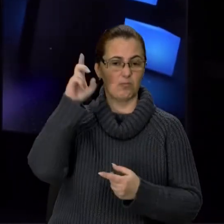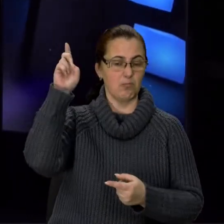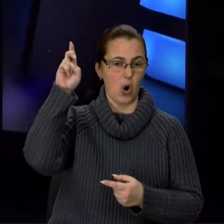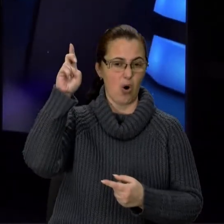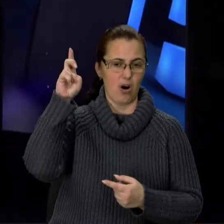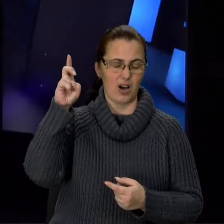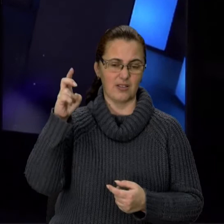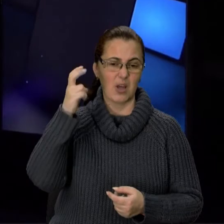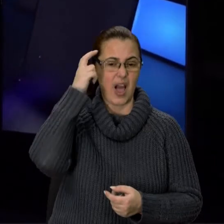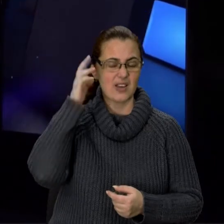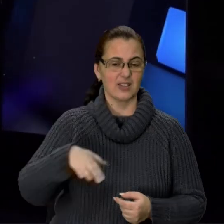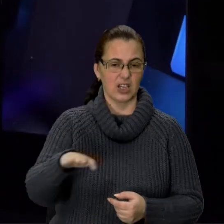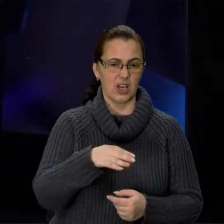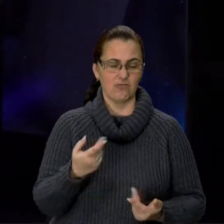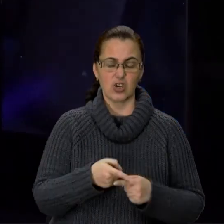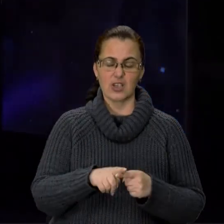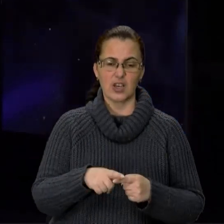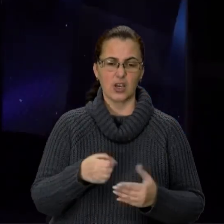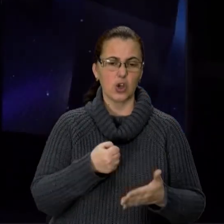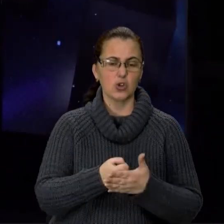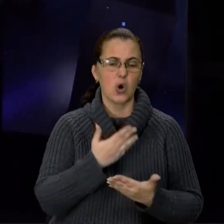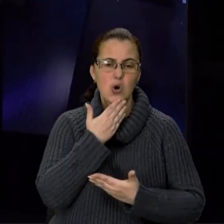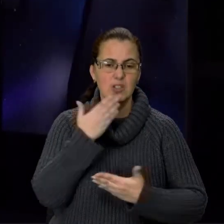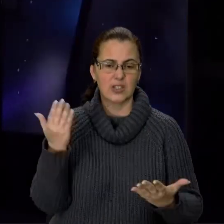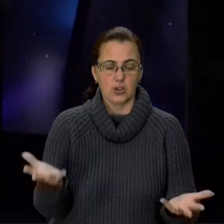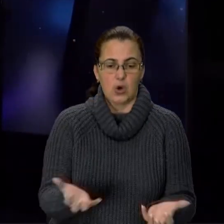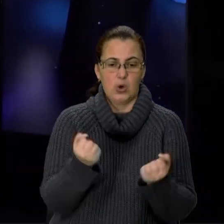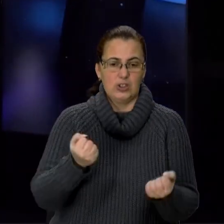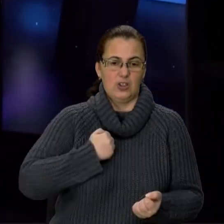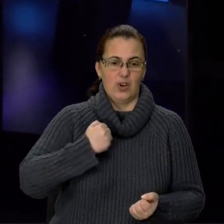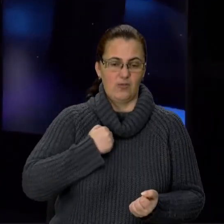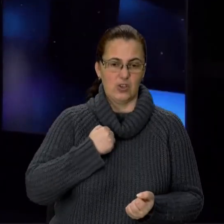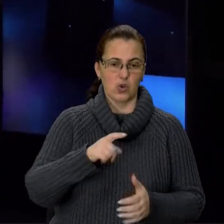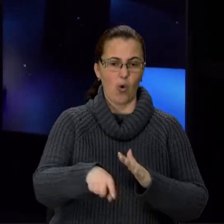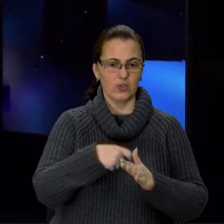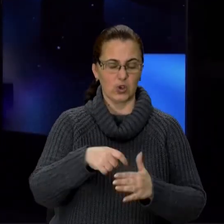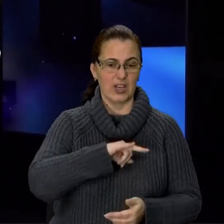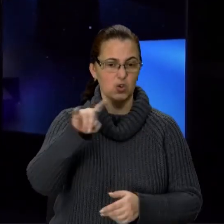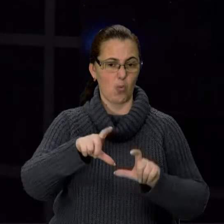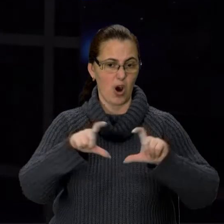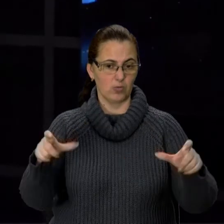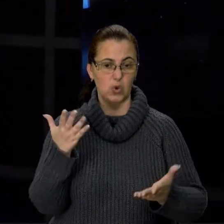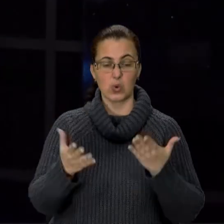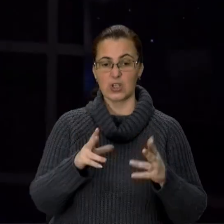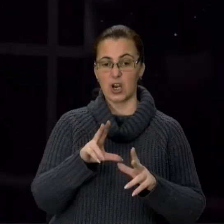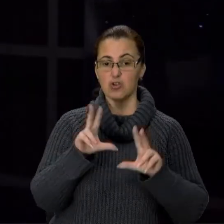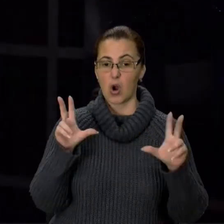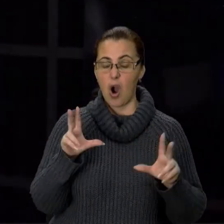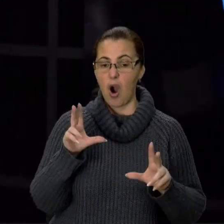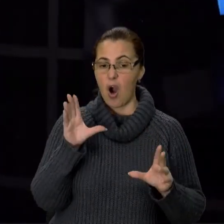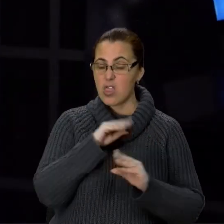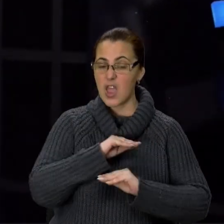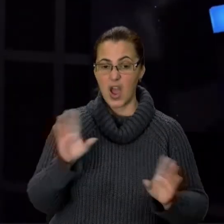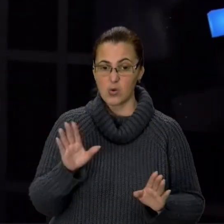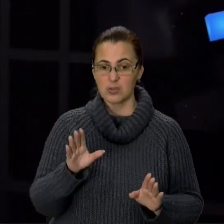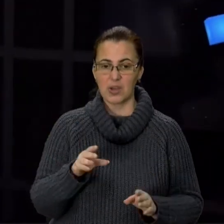до останнього рятував побратимів у пеклі Донецького аеропорту. Якщо не встигли на прем'єру, стежте за